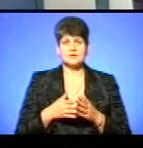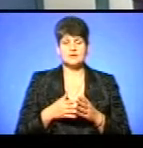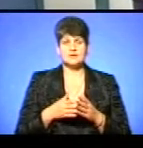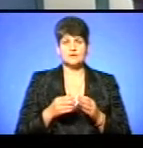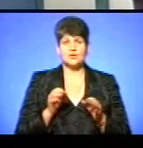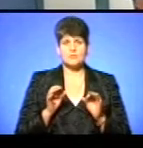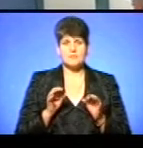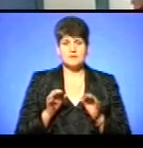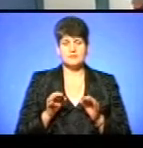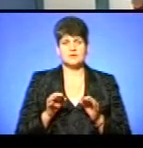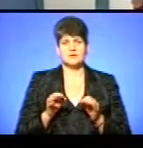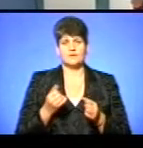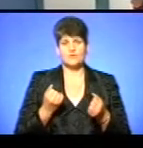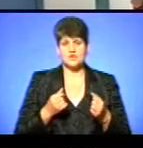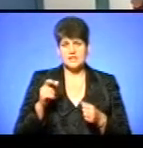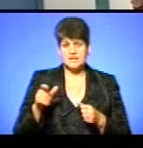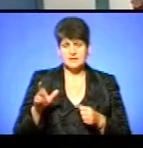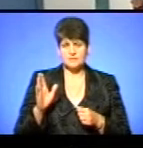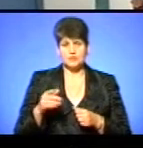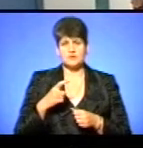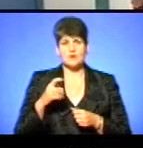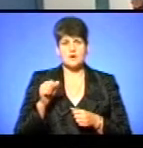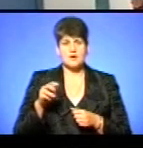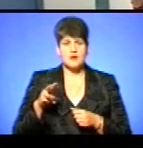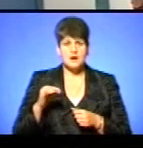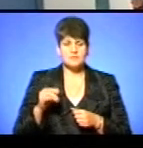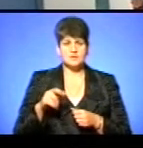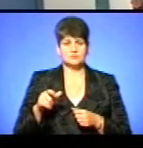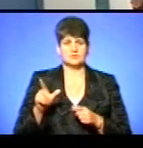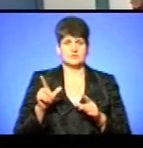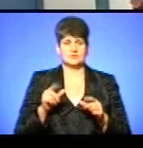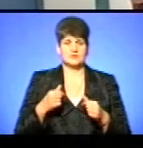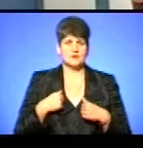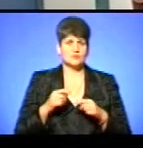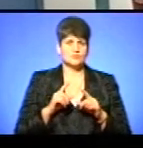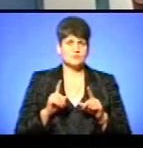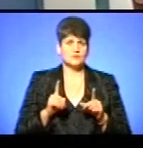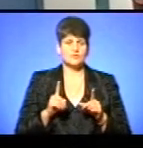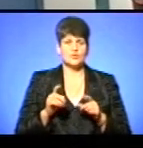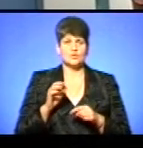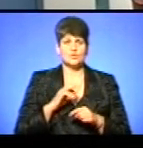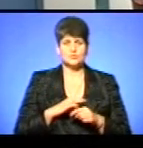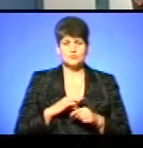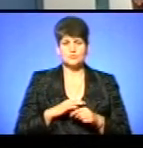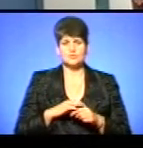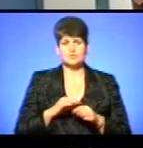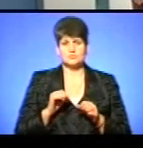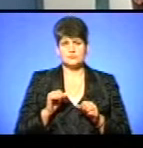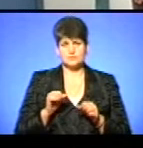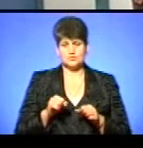подіїв, не хамів, які обзивають людей. Особливо я користуюсь нагодою, поки є